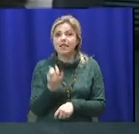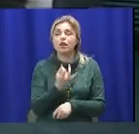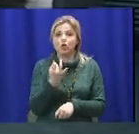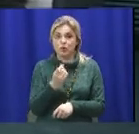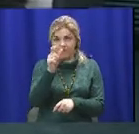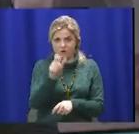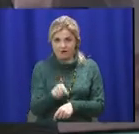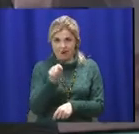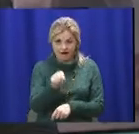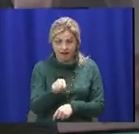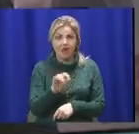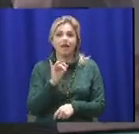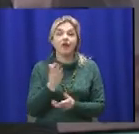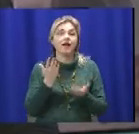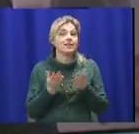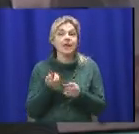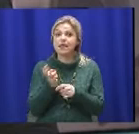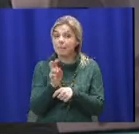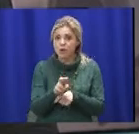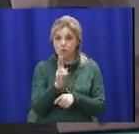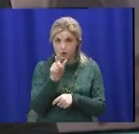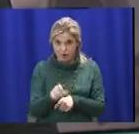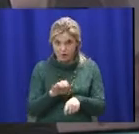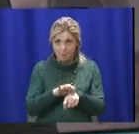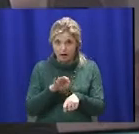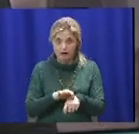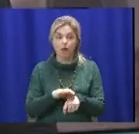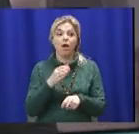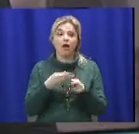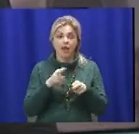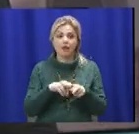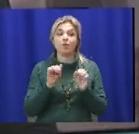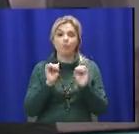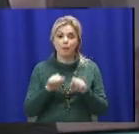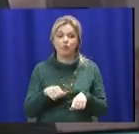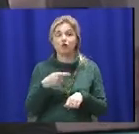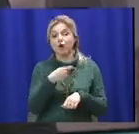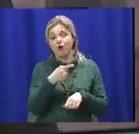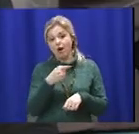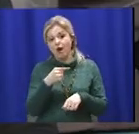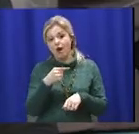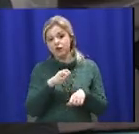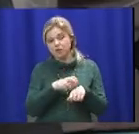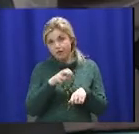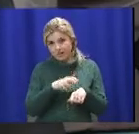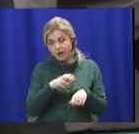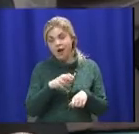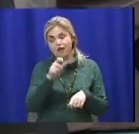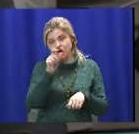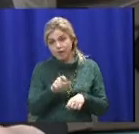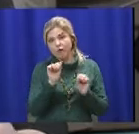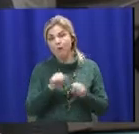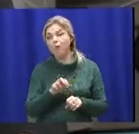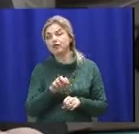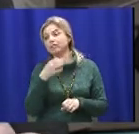пациент и если он не придет к пациенту, большому счету, пациент может идти к другому врачу. Здесь, в принципе, уже работает